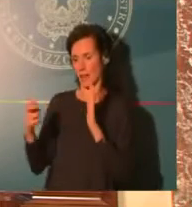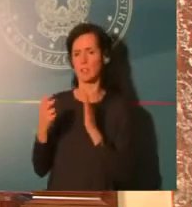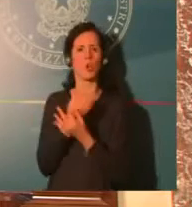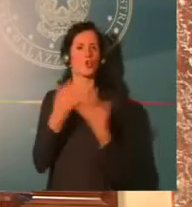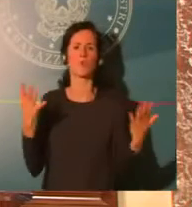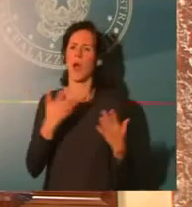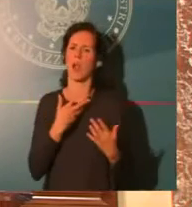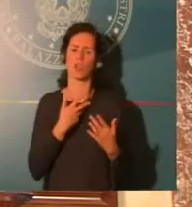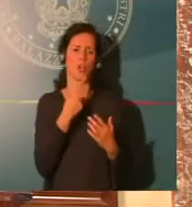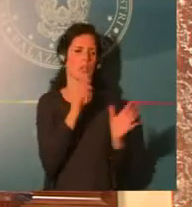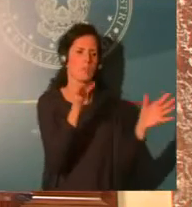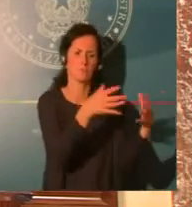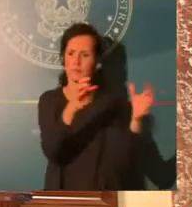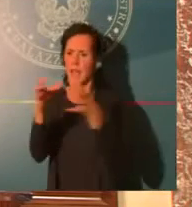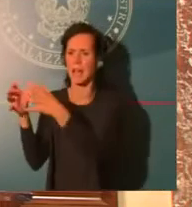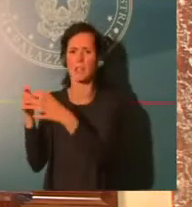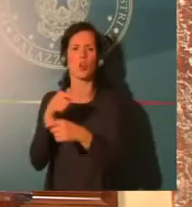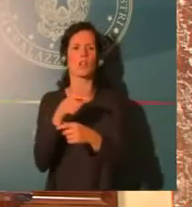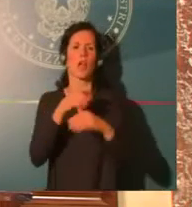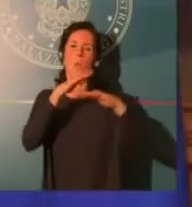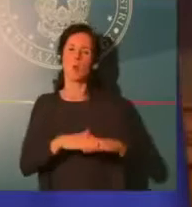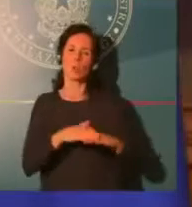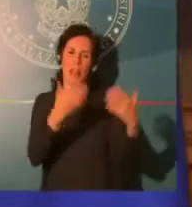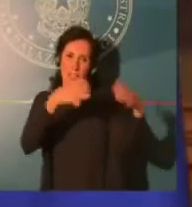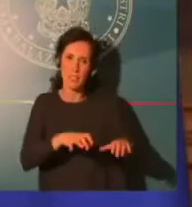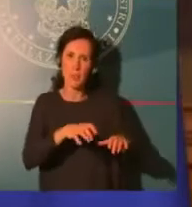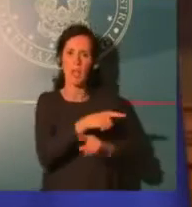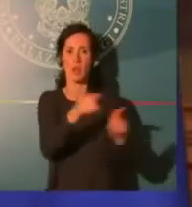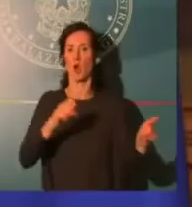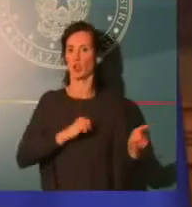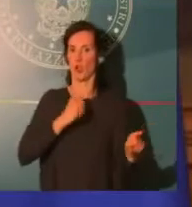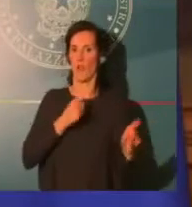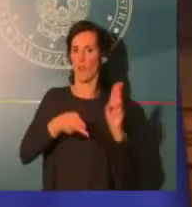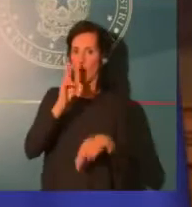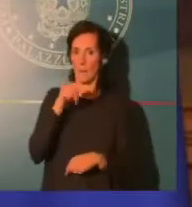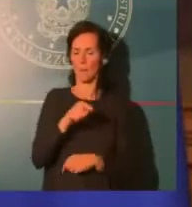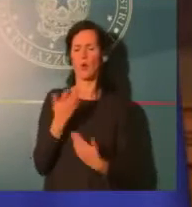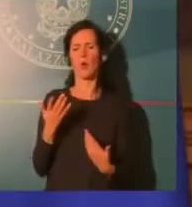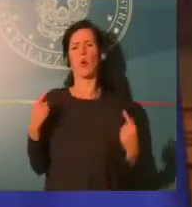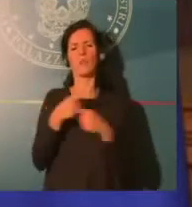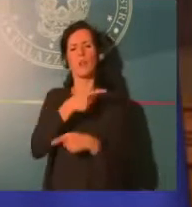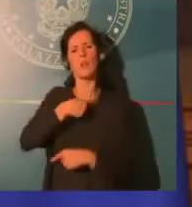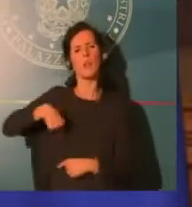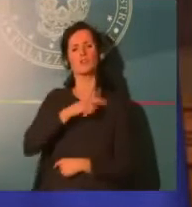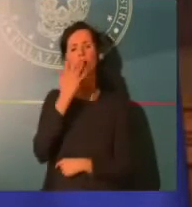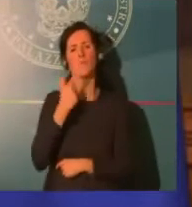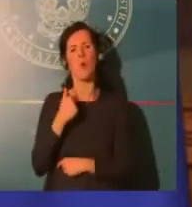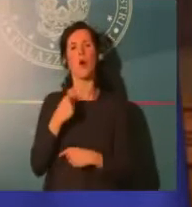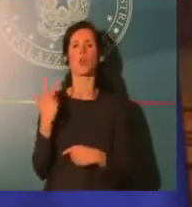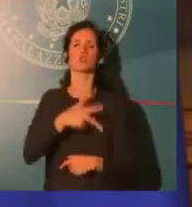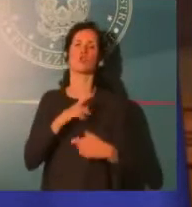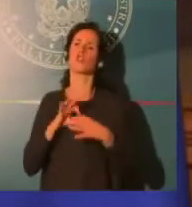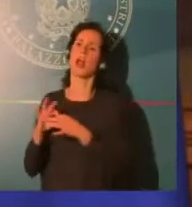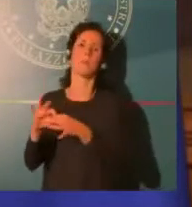pace sociale, vogliamo che tutti in un circuito di solidarietà con una politica ridistributiva perché le nostre